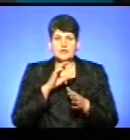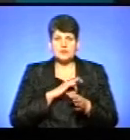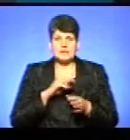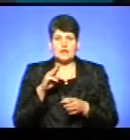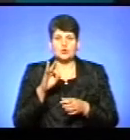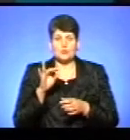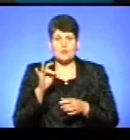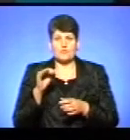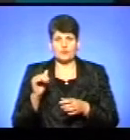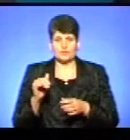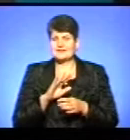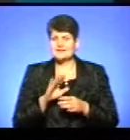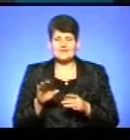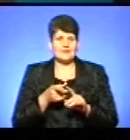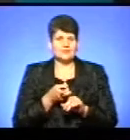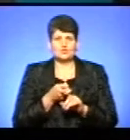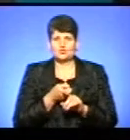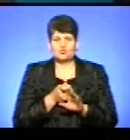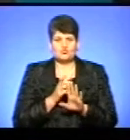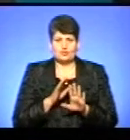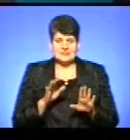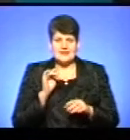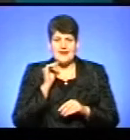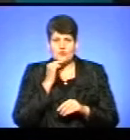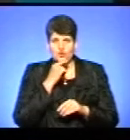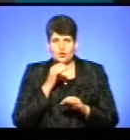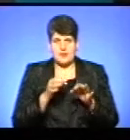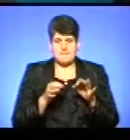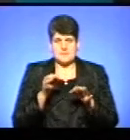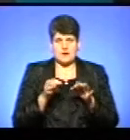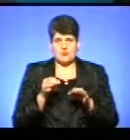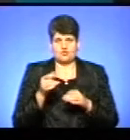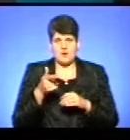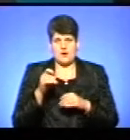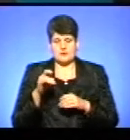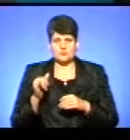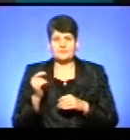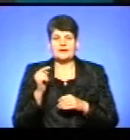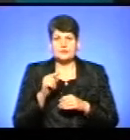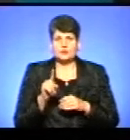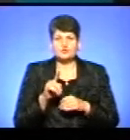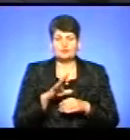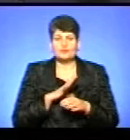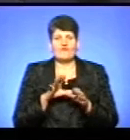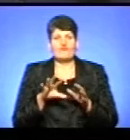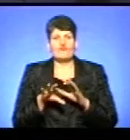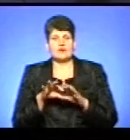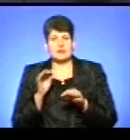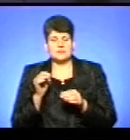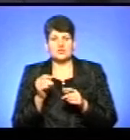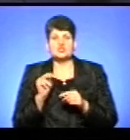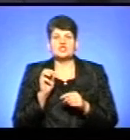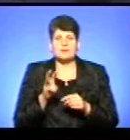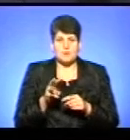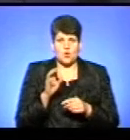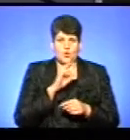торфу це не стосується економії природного газу. А для того, щоб був вибір, чим користуватися,